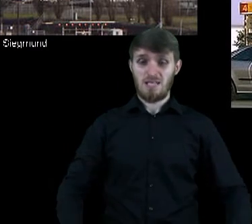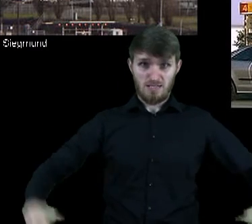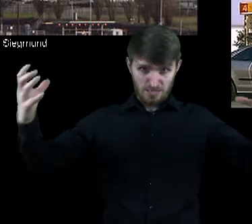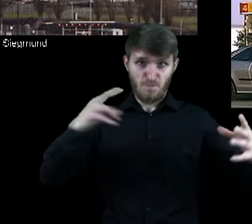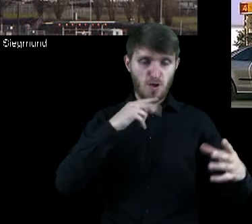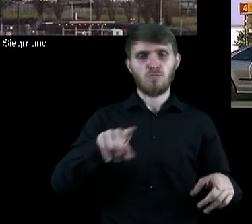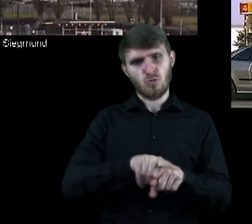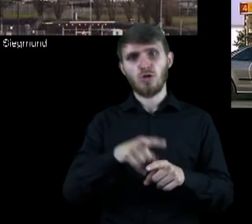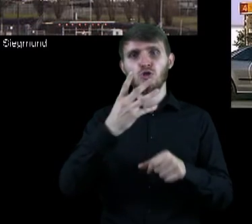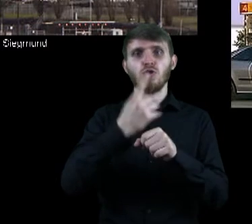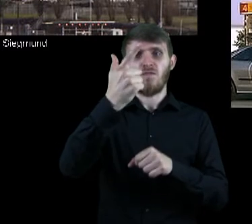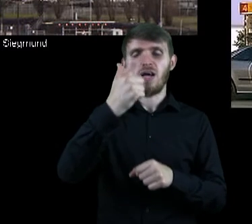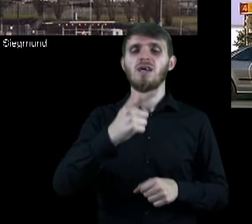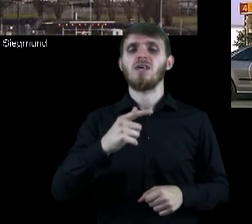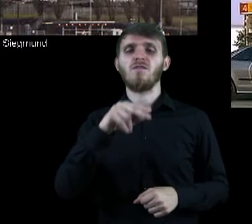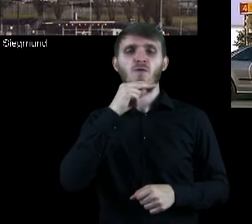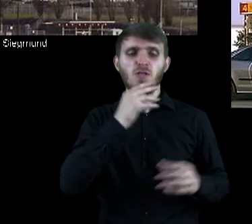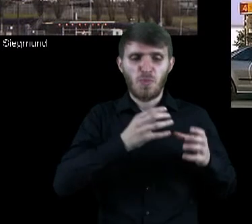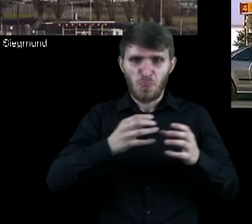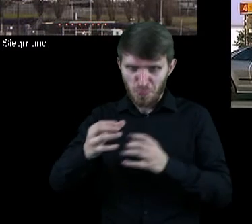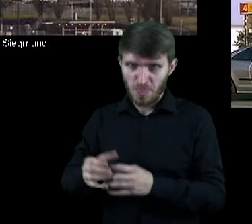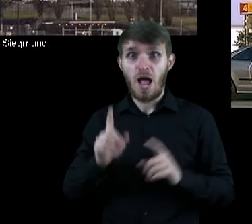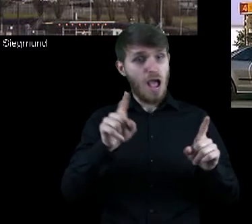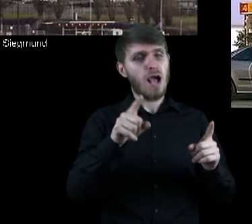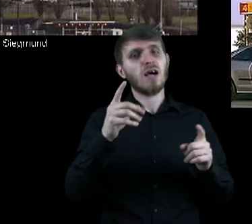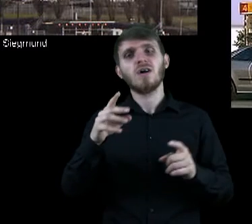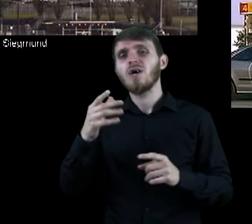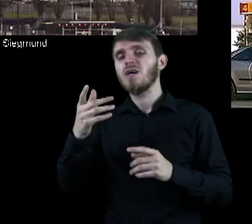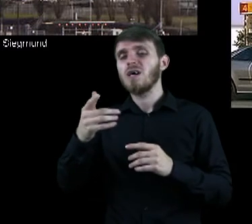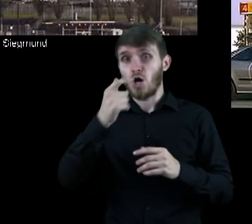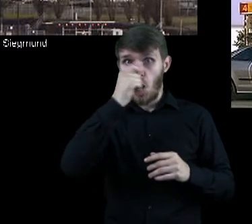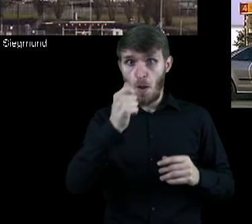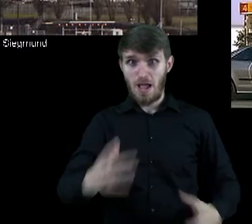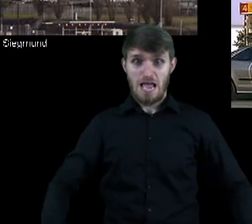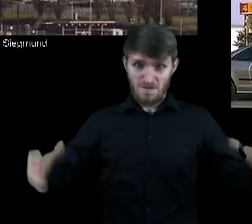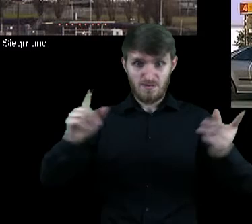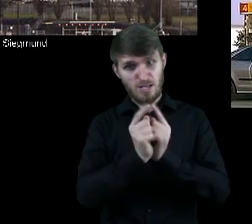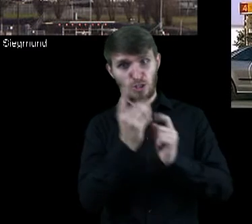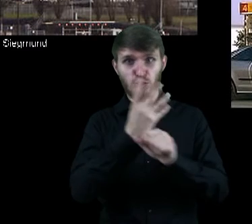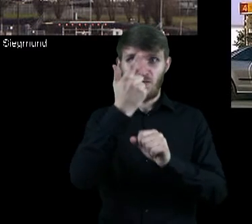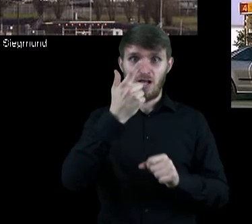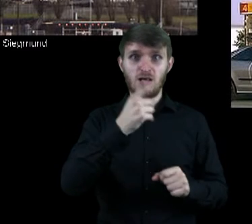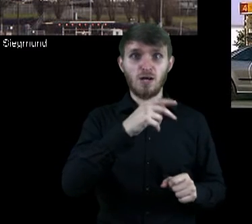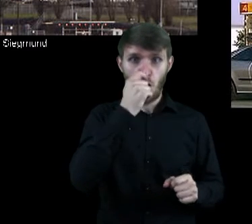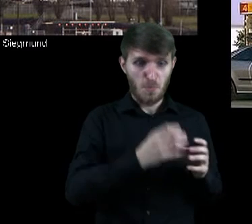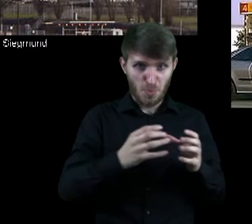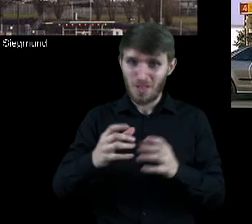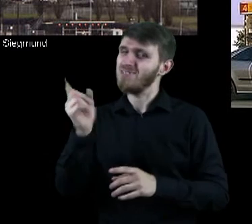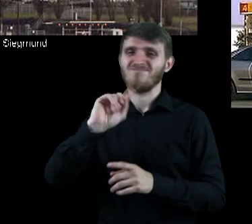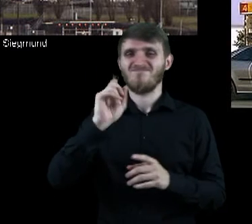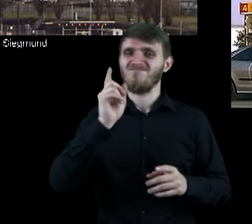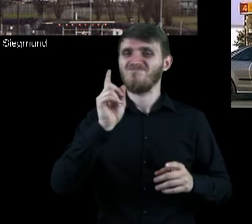Jeśli powiem, że mam baryłkę wody, to znaczy, że mam 42 galony wody. Przy czym nie jest tak, że 42